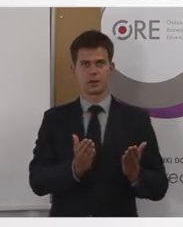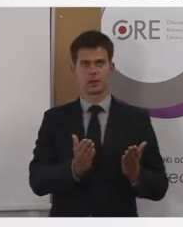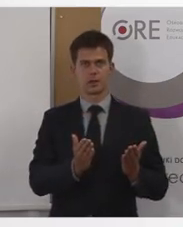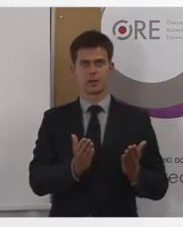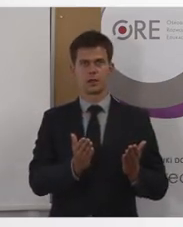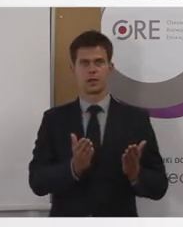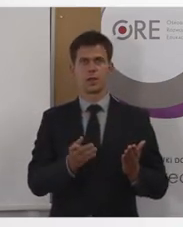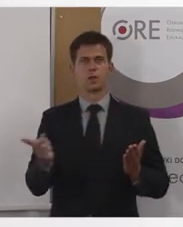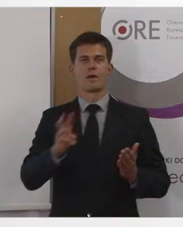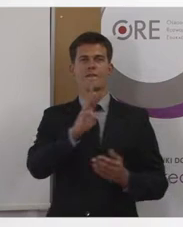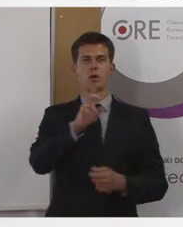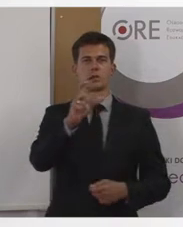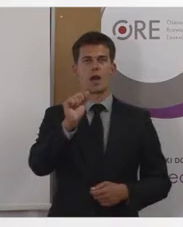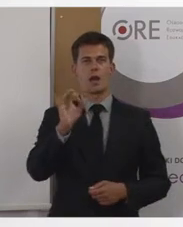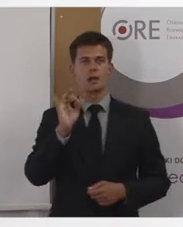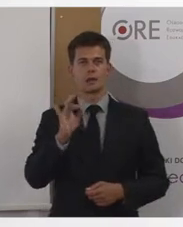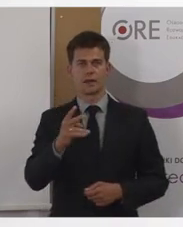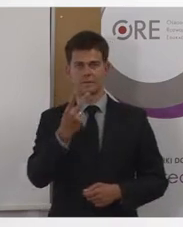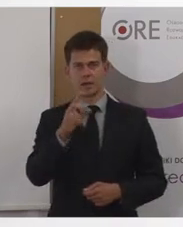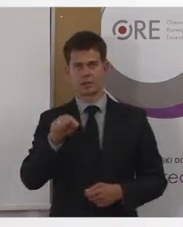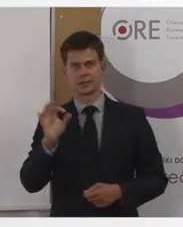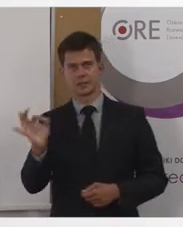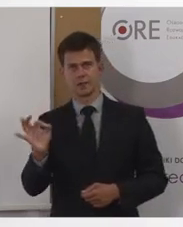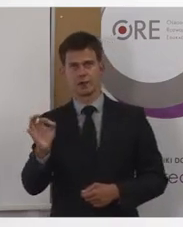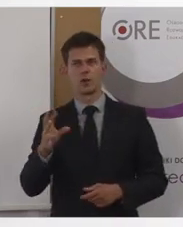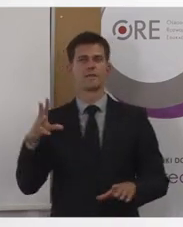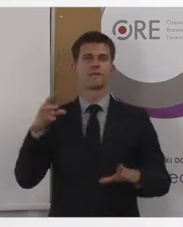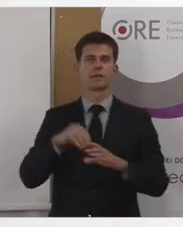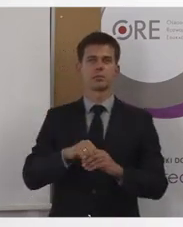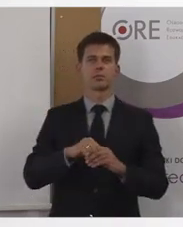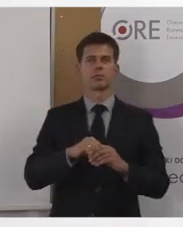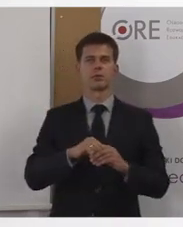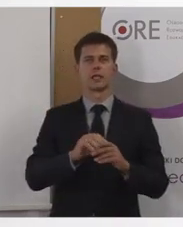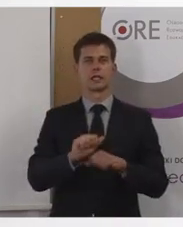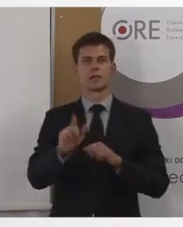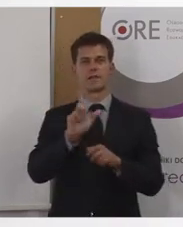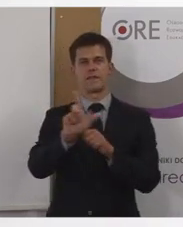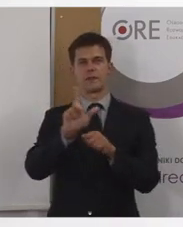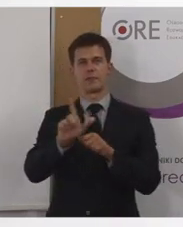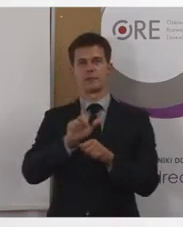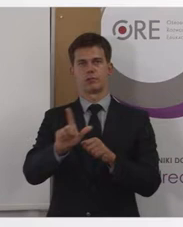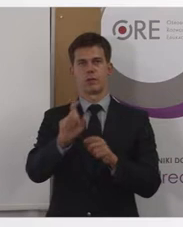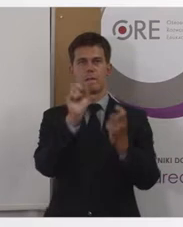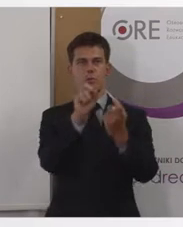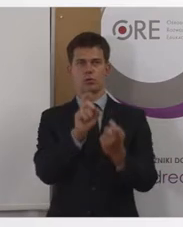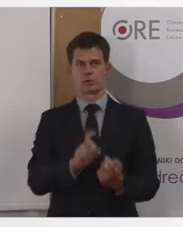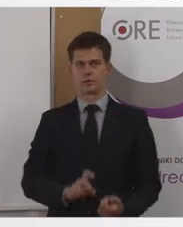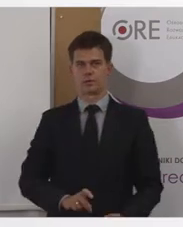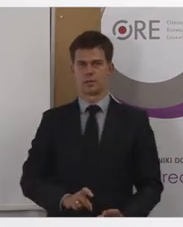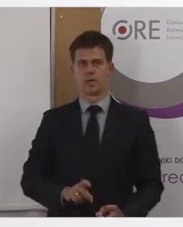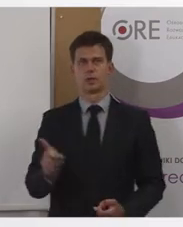standard WCAG 2.0 zawiera takich tych wytycznych 12. One zostały pogrupowane